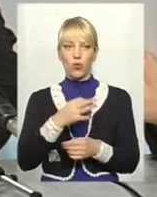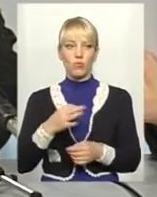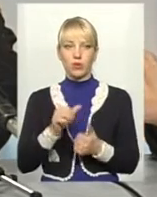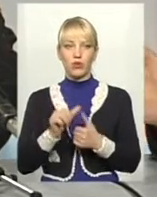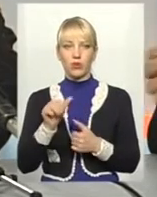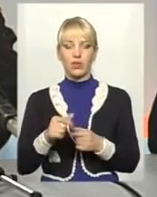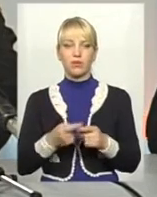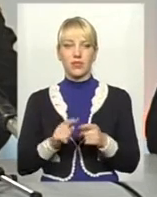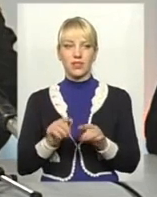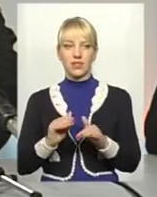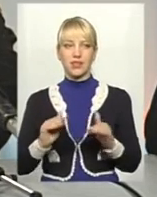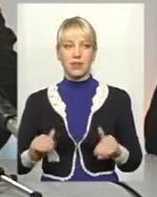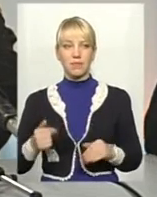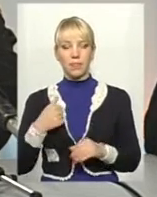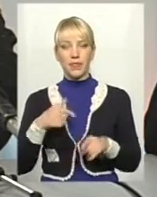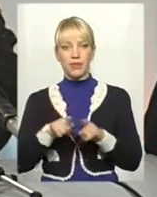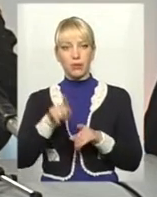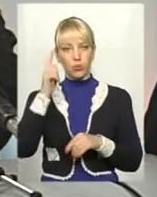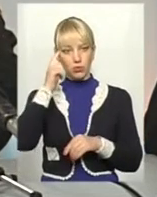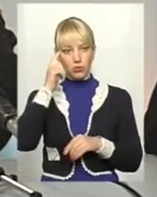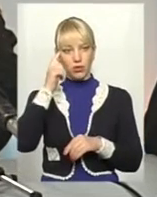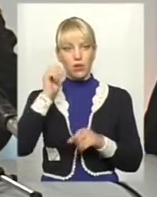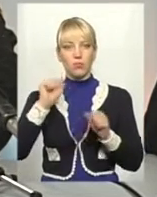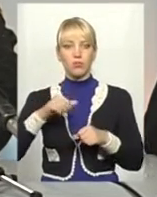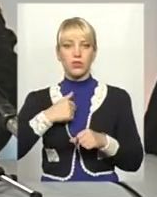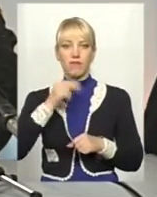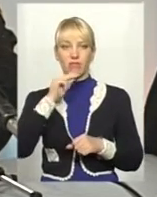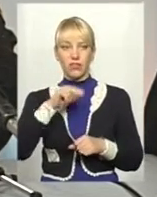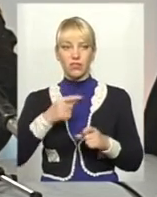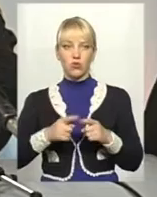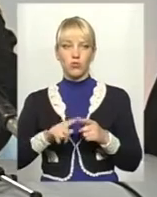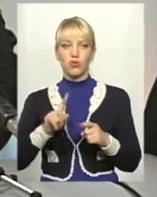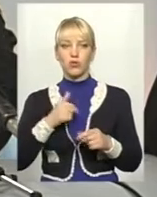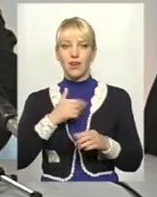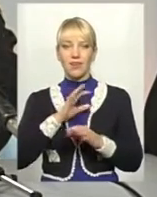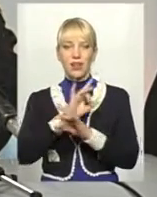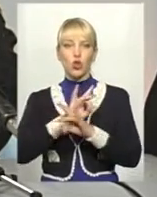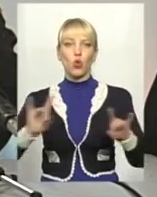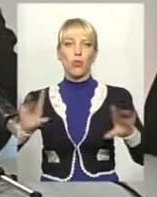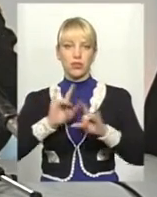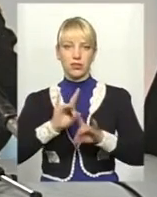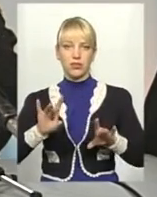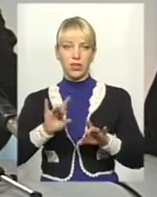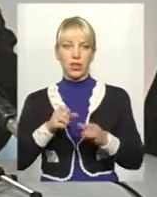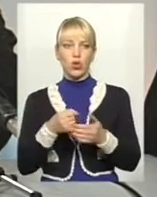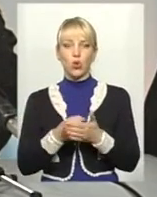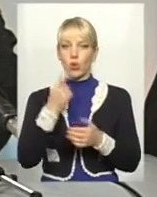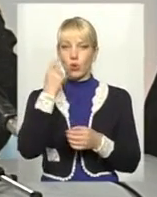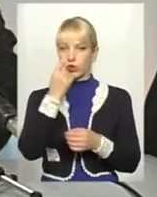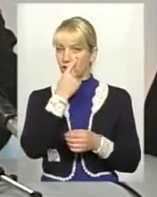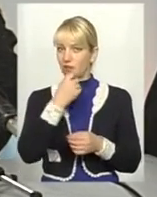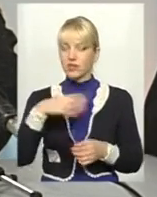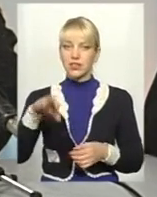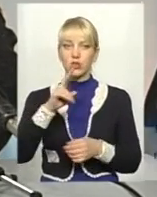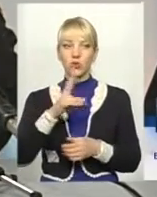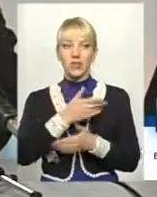цих дітей. І я так подумав, мабуть, я винен в тому, що я не доніс до очей всіх, хто нас